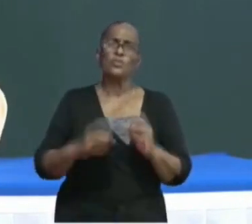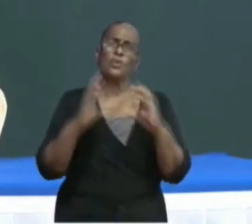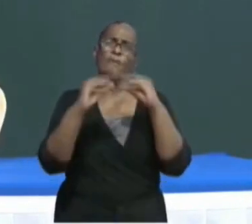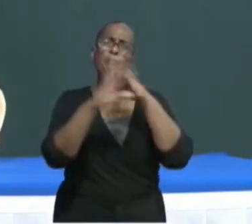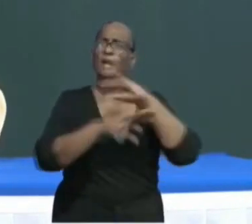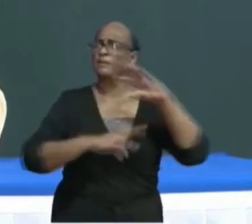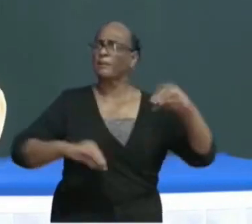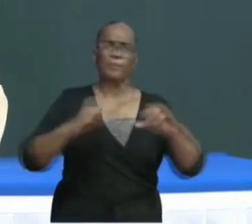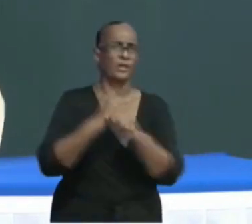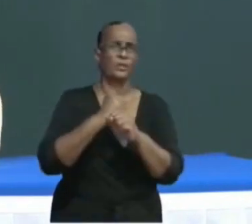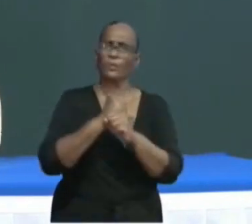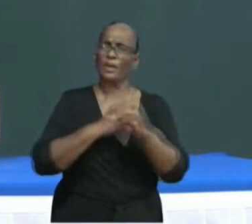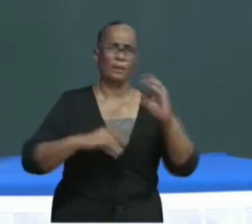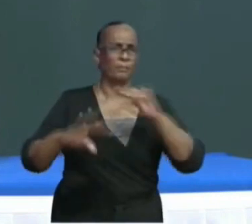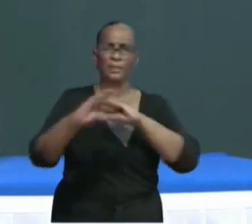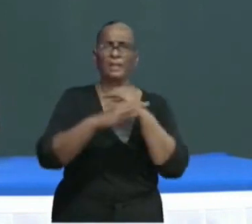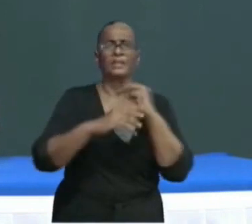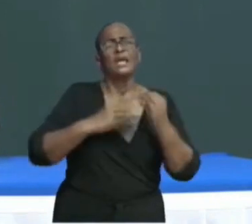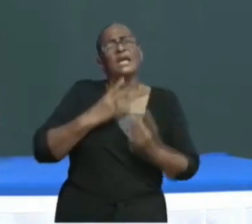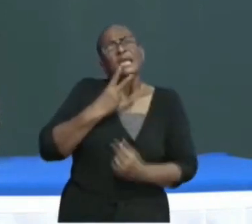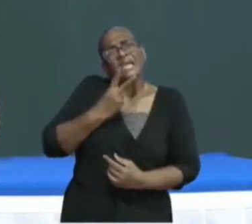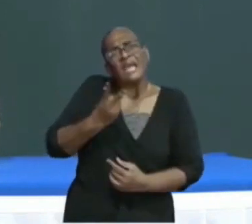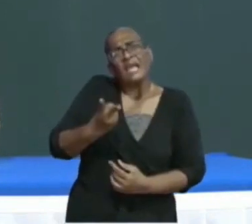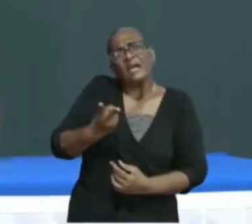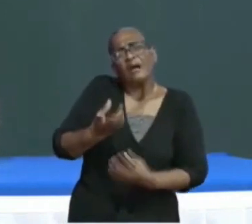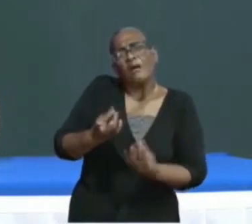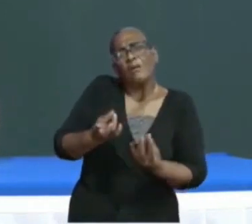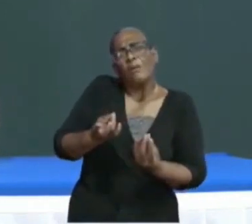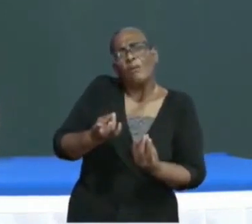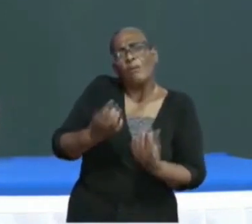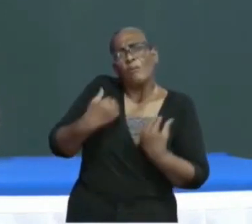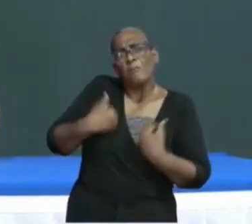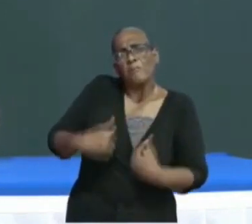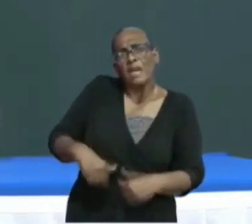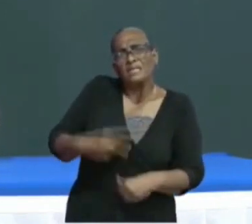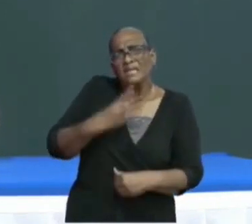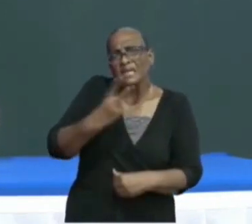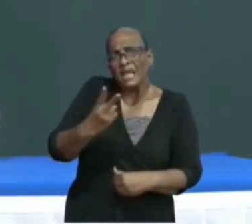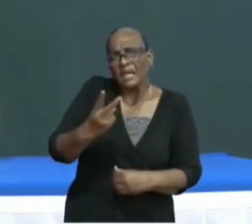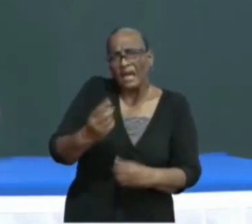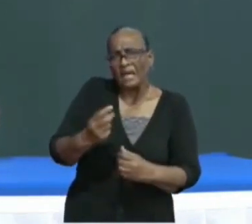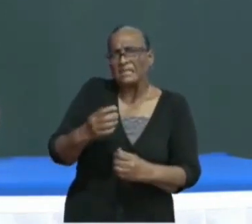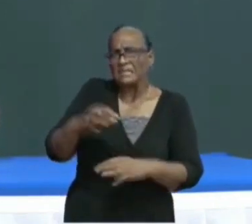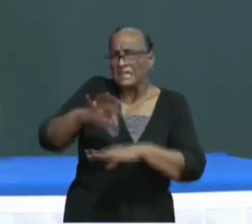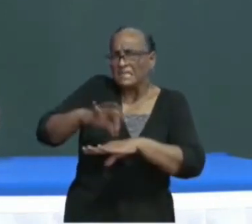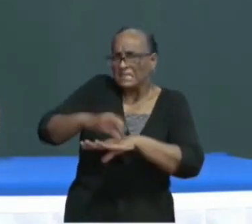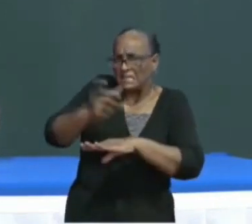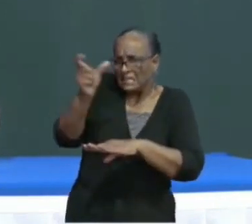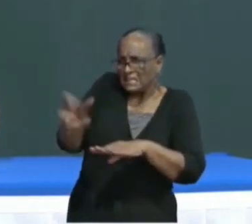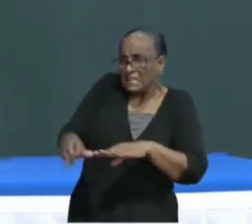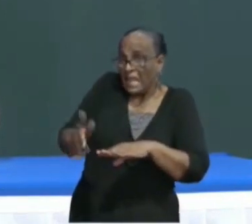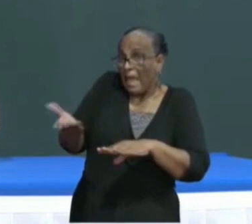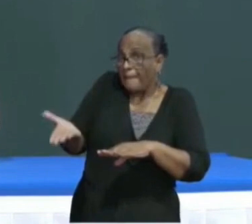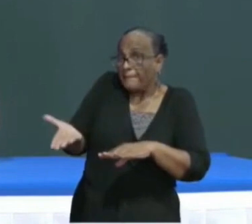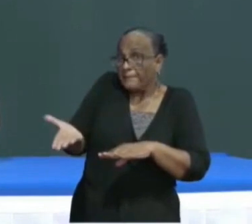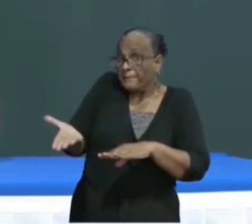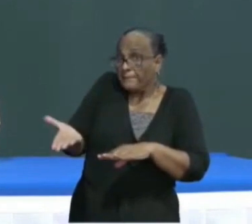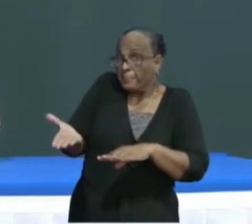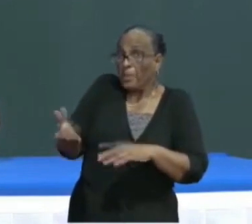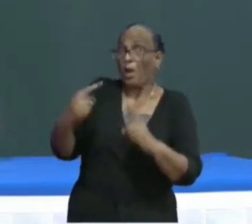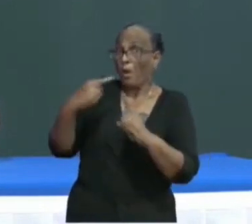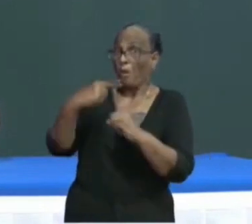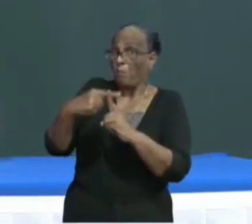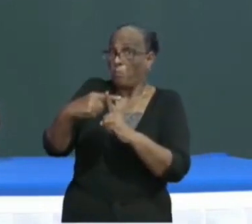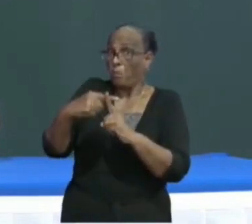werkvloer te kijken naar de mensen. De mensen die verschijnselen vertonen, positief waren, zijn inmiddels